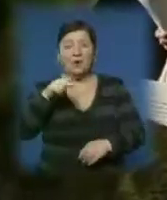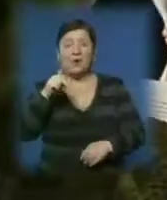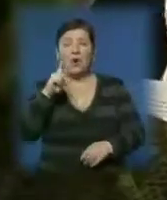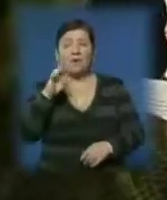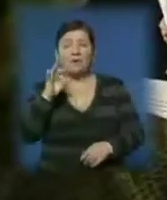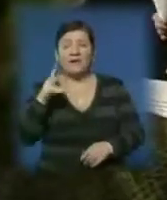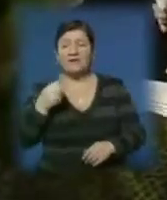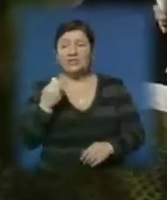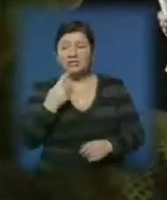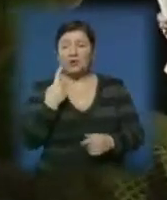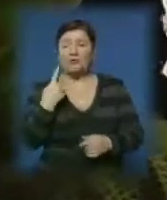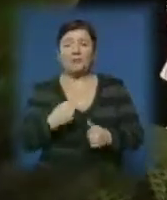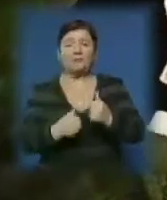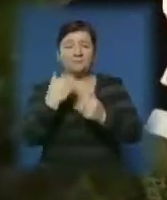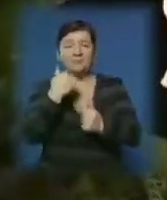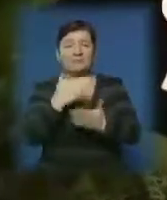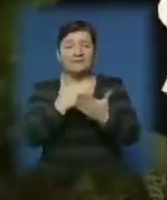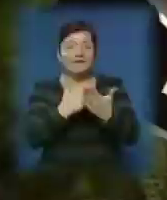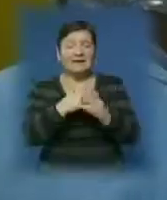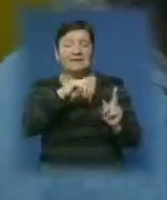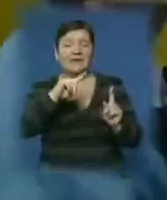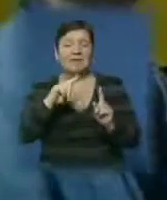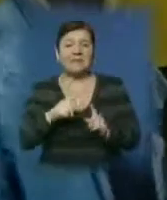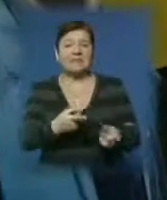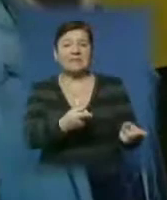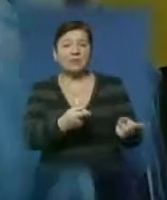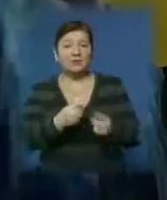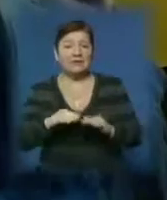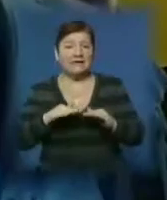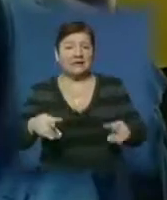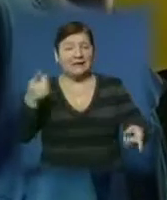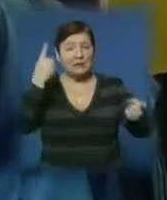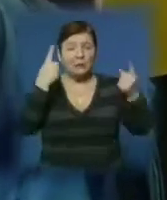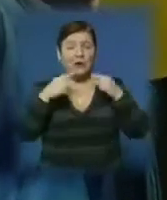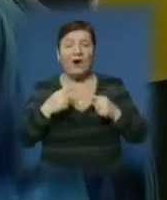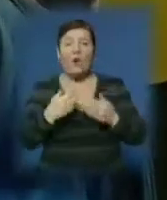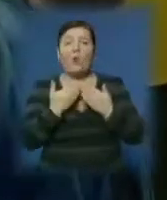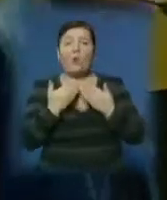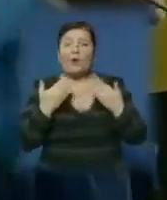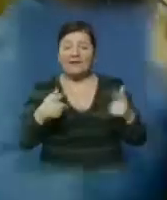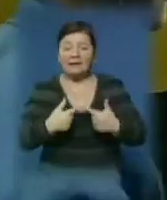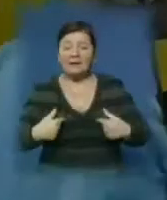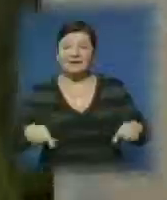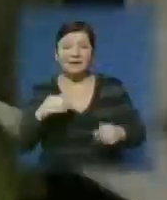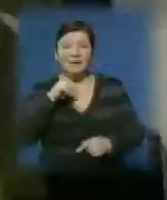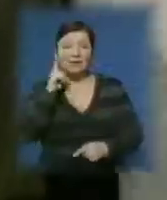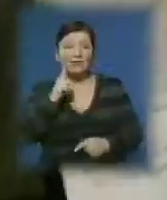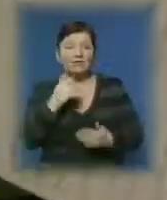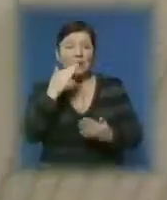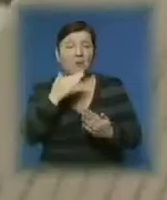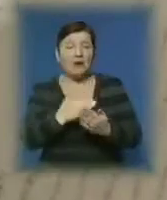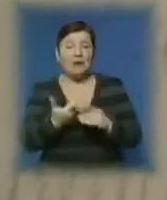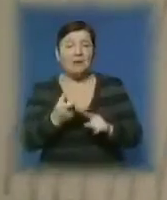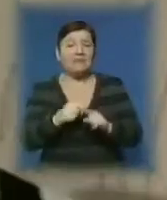особливість конкурсної програми, яку представили закарпатці – залучення дітей до її створення. У редакції дитячих та молодіжних програм працюють більше